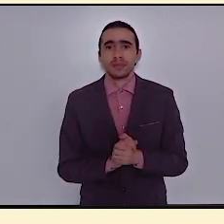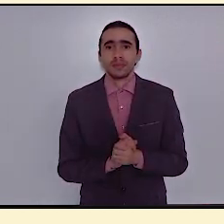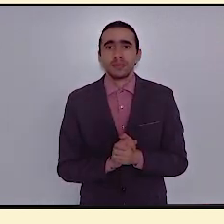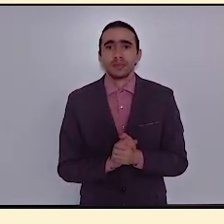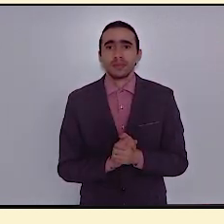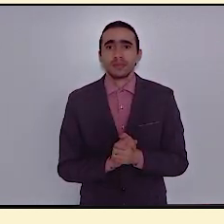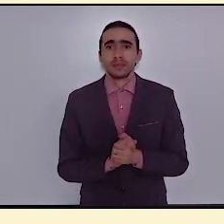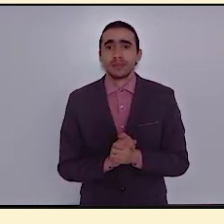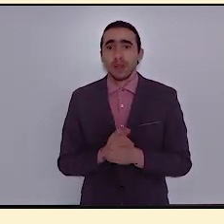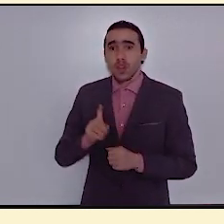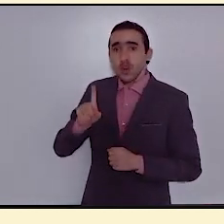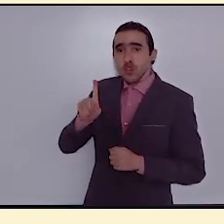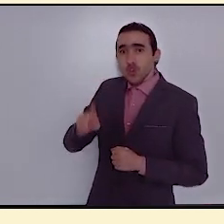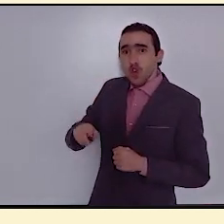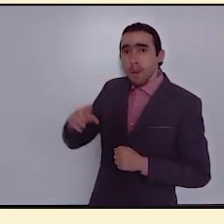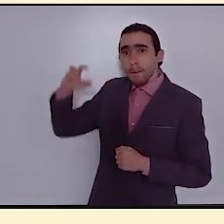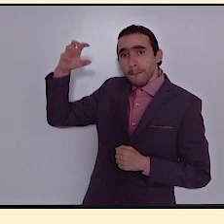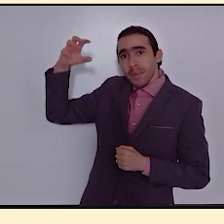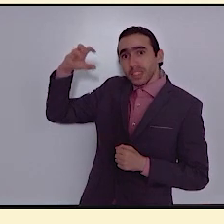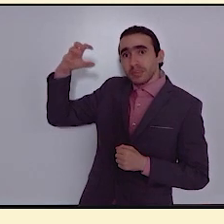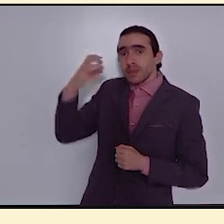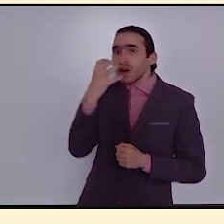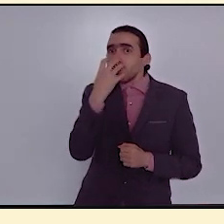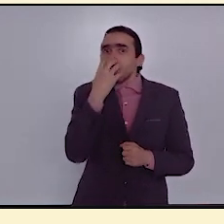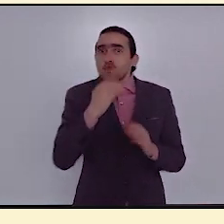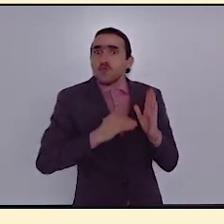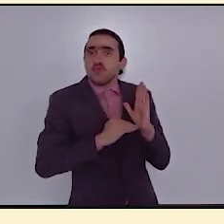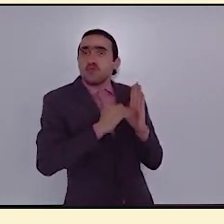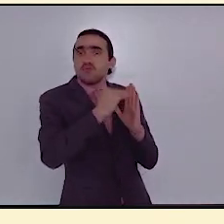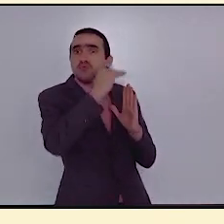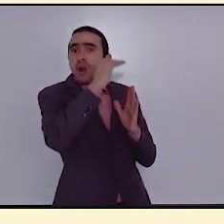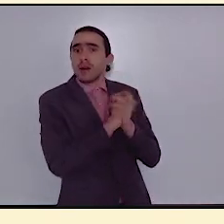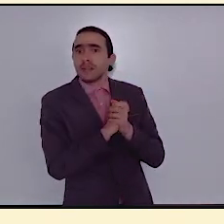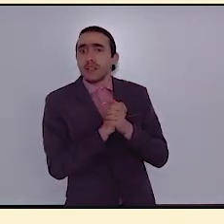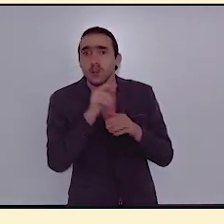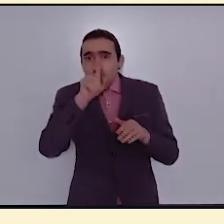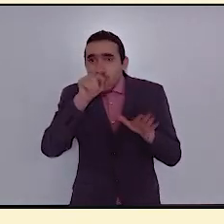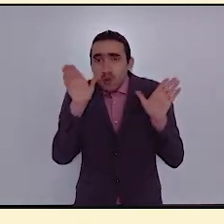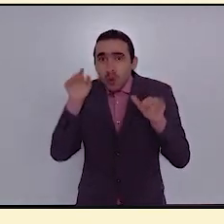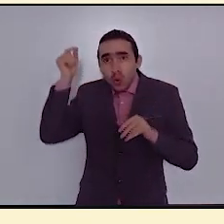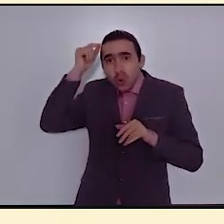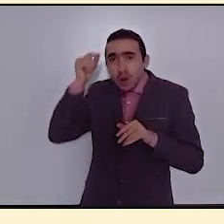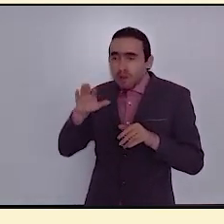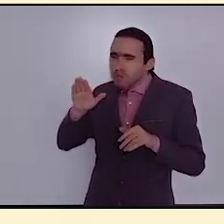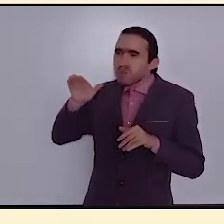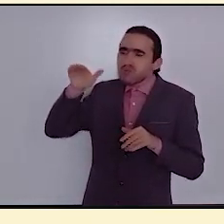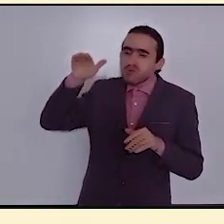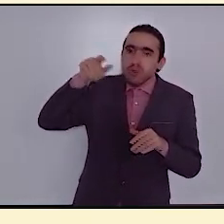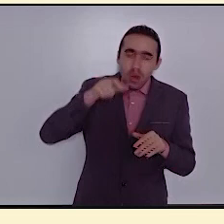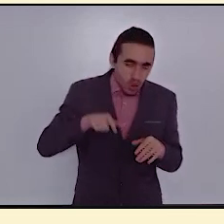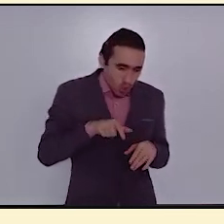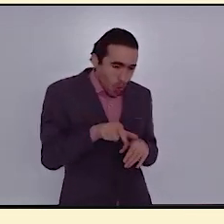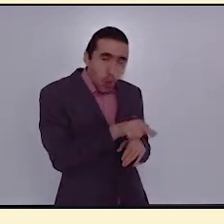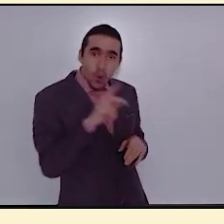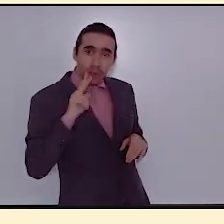في يوم شديد الحرارة طار الغراب ليشرب من النهر الذي اعتاد أن يشرب منه كل يوم